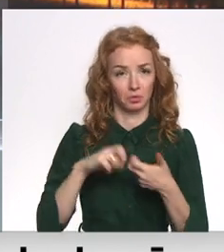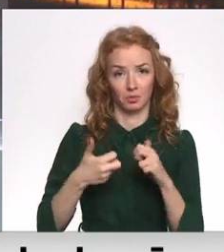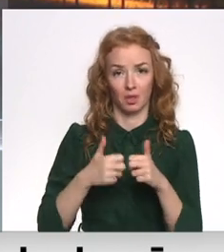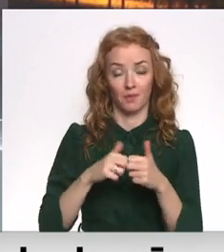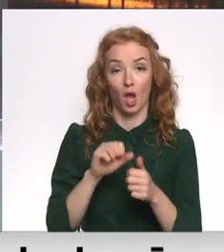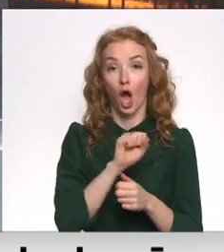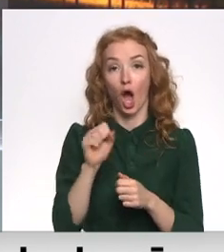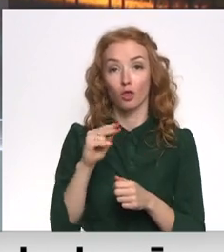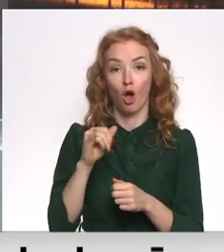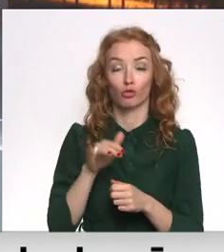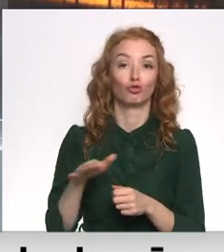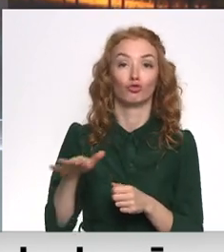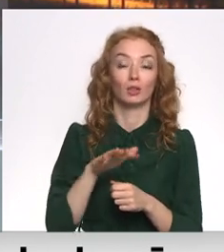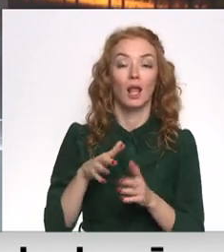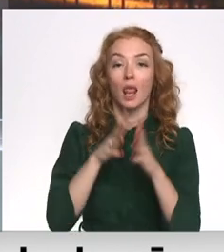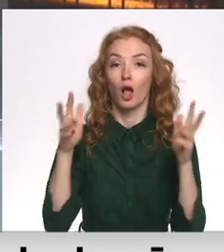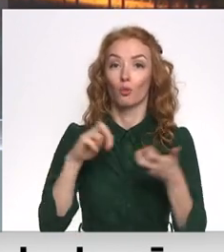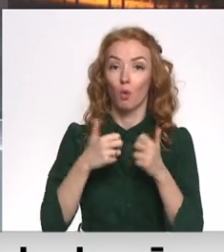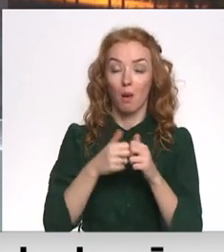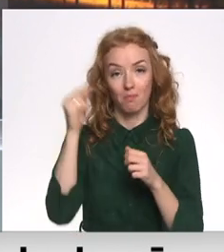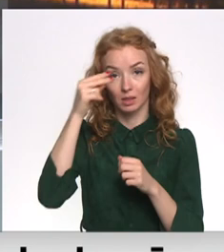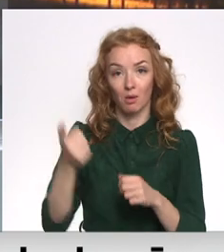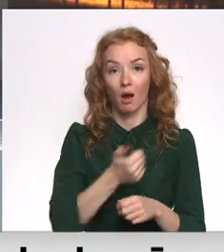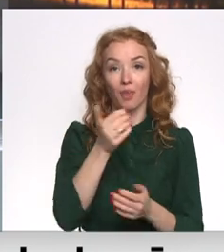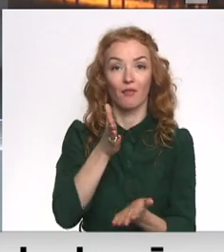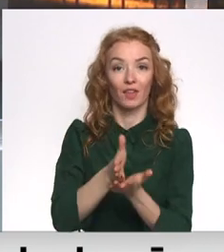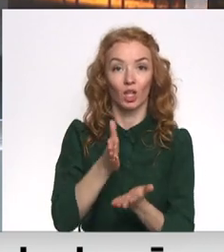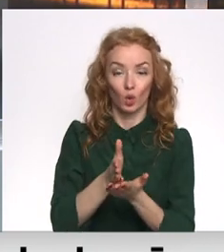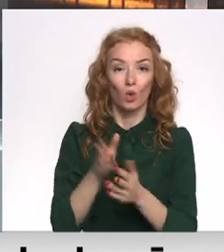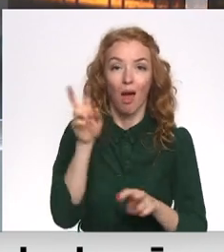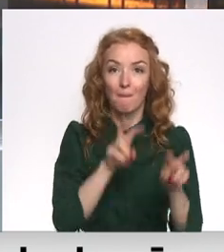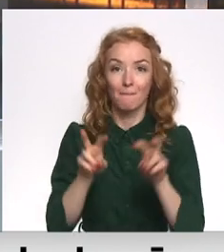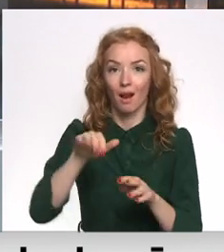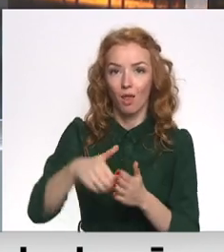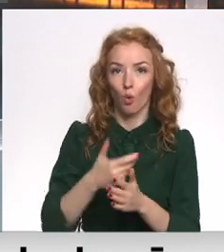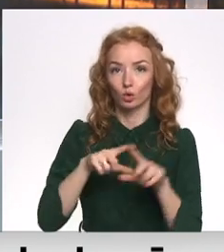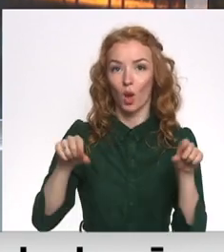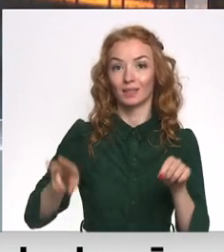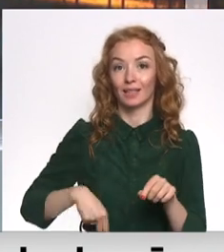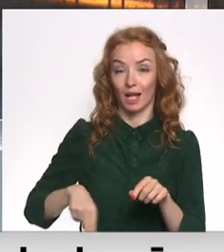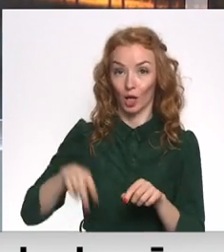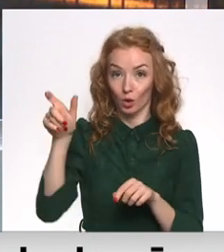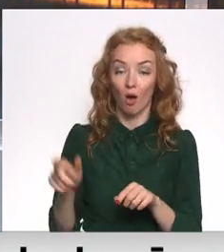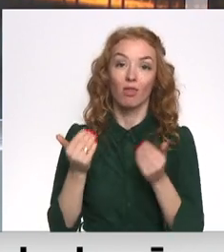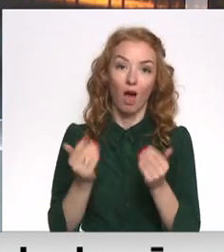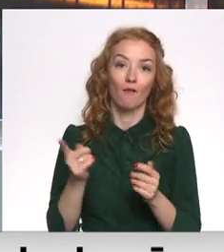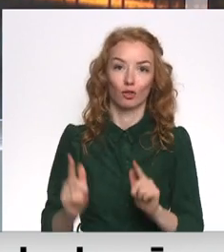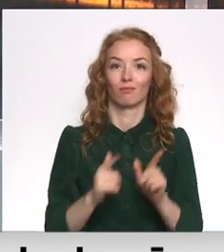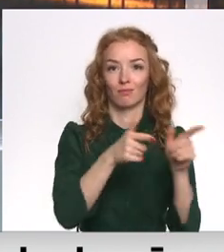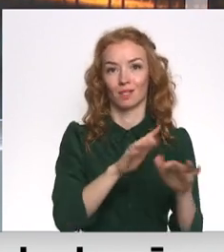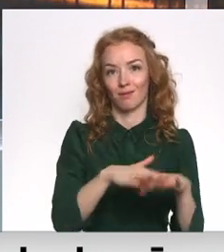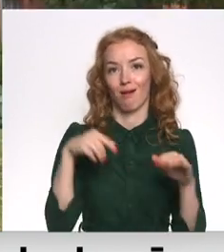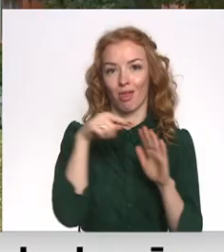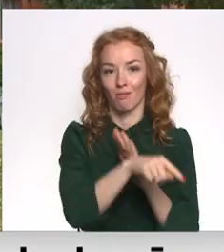Ādežos lielākais izaicinājums būs šot mācību gada vidū atrast jaunu skolas direktoru, kas nukļuvis par jaunās saimas deputātu.